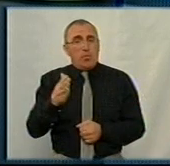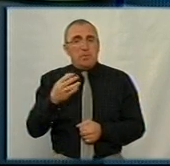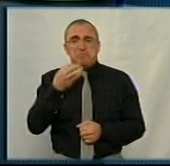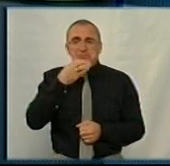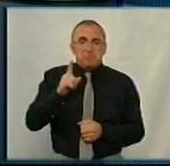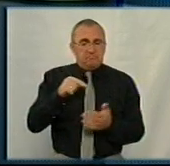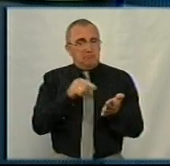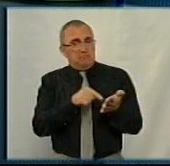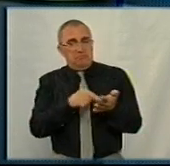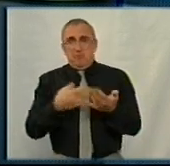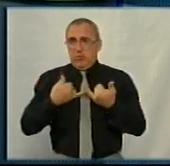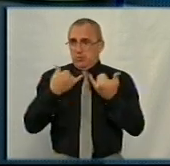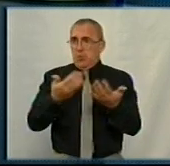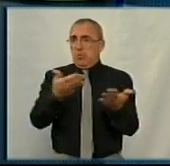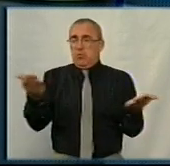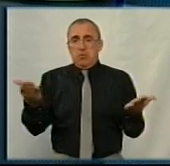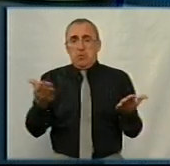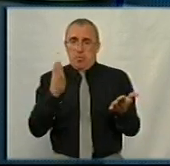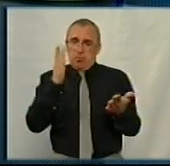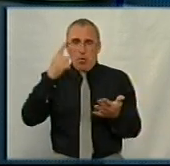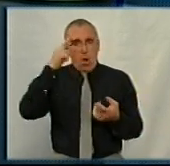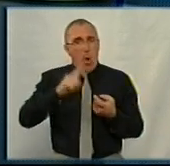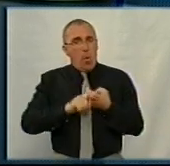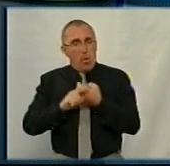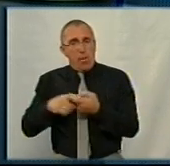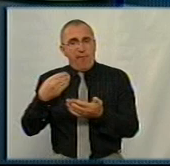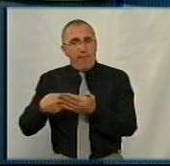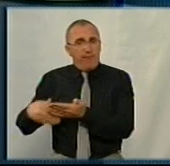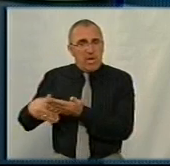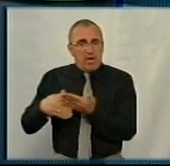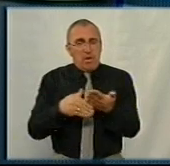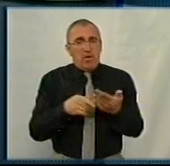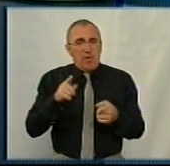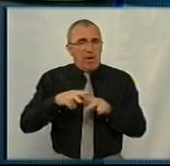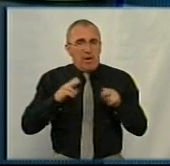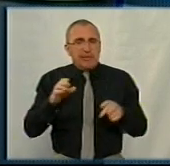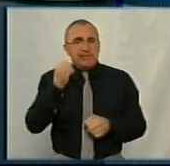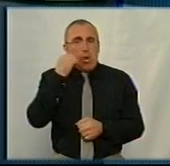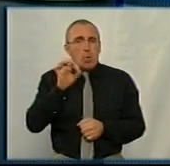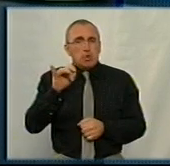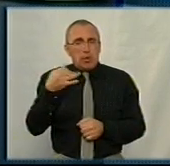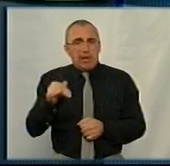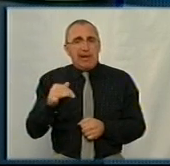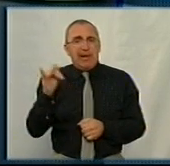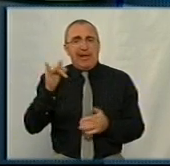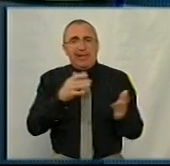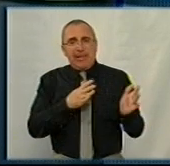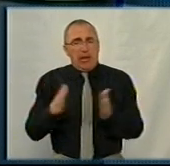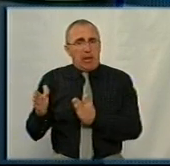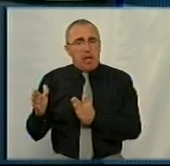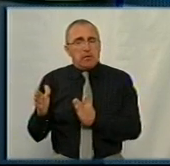саме цим, що, шановні, Ани, чи буде логічним профінансувати той же старосоцький інтернат